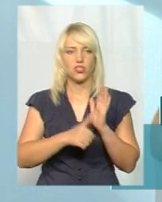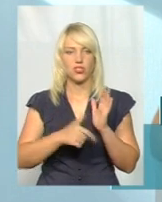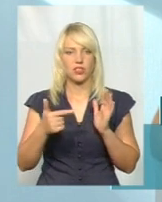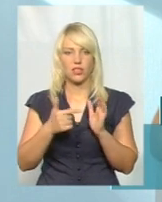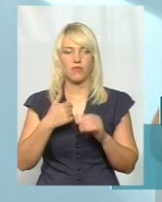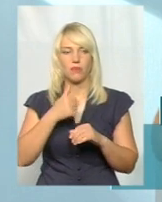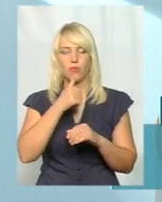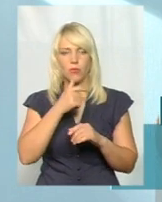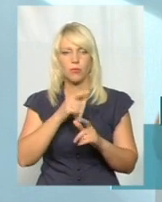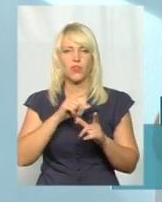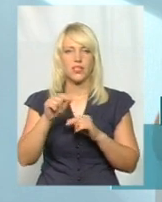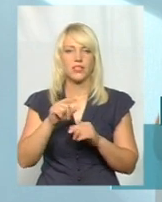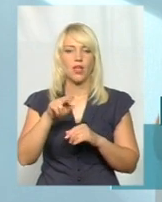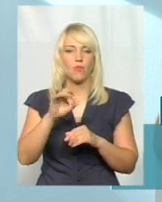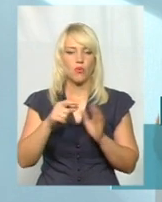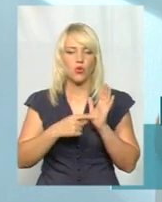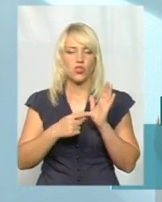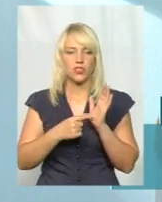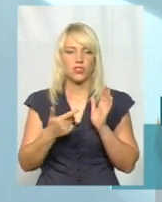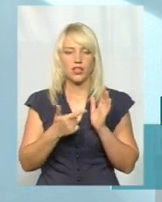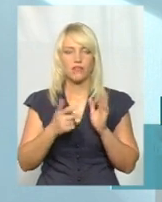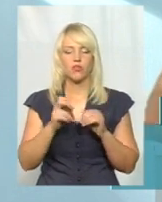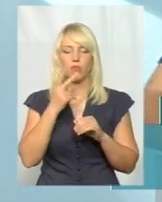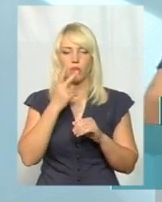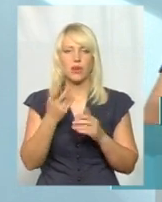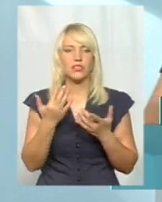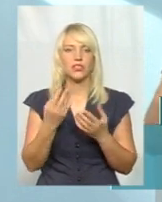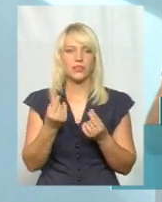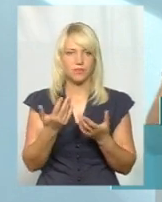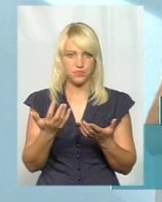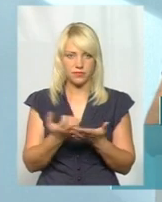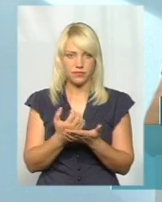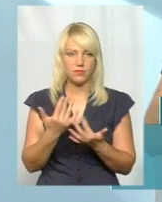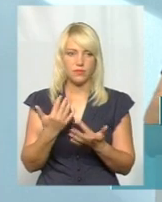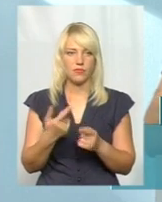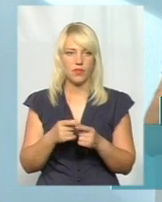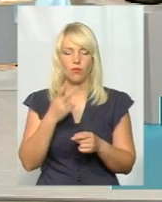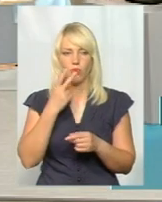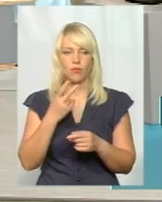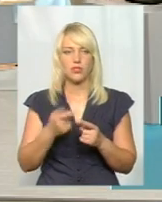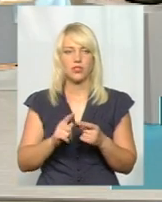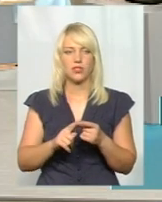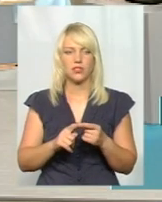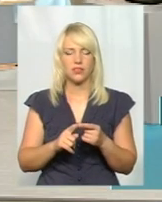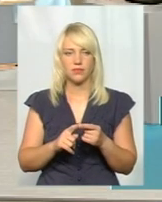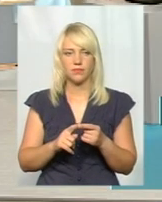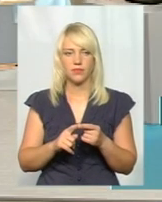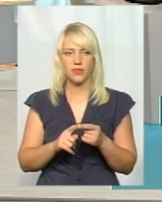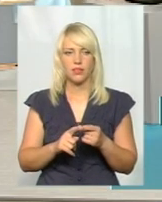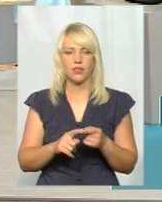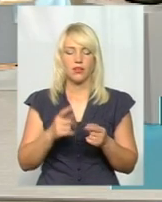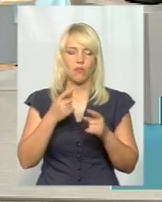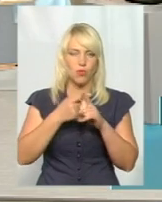виїхати по 6 гривень, щоб побачити, який дасть цей економічний ефект. Тому що 6 гривень, а це залежить від чого, як тільки буде їжити тролейбус. Тобто, як тролейбус буде 4,